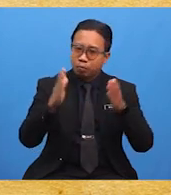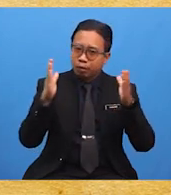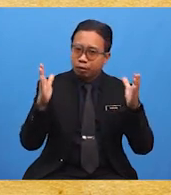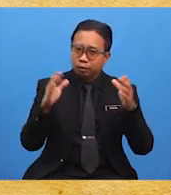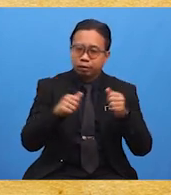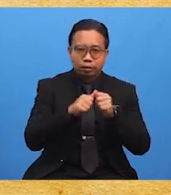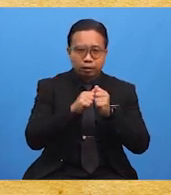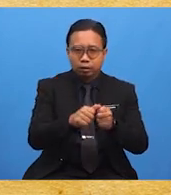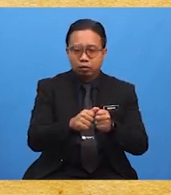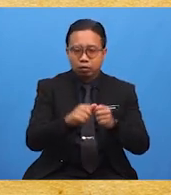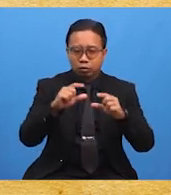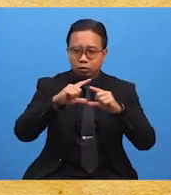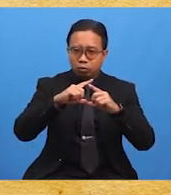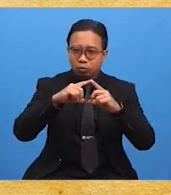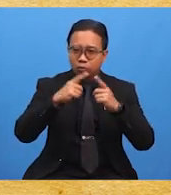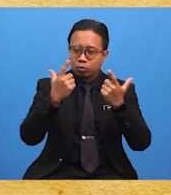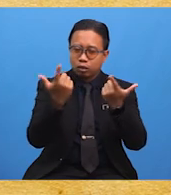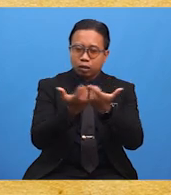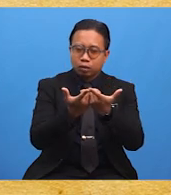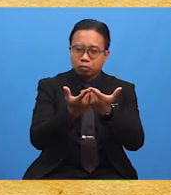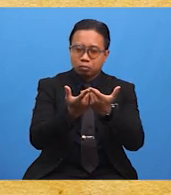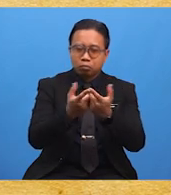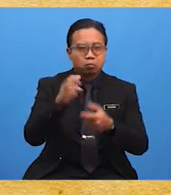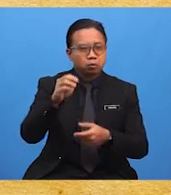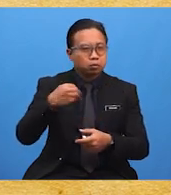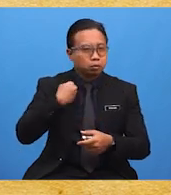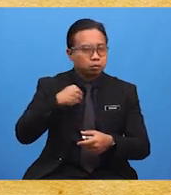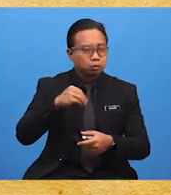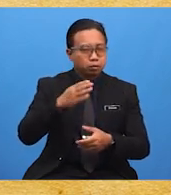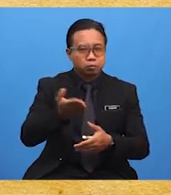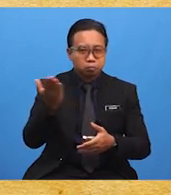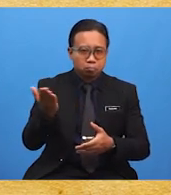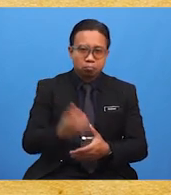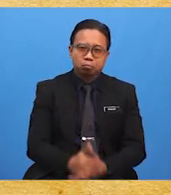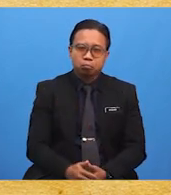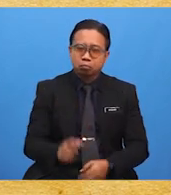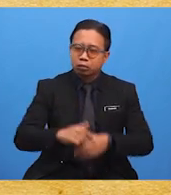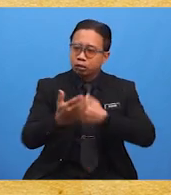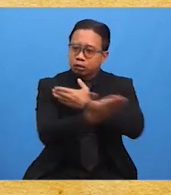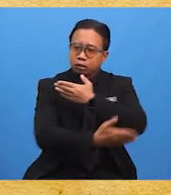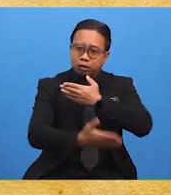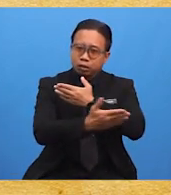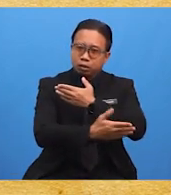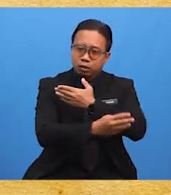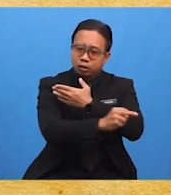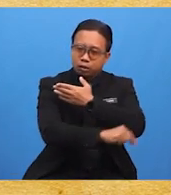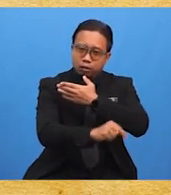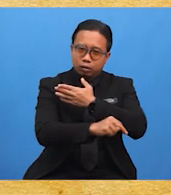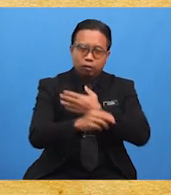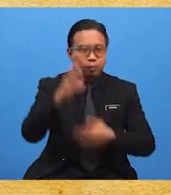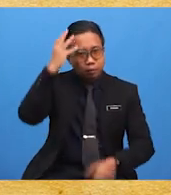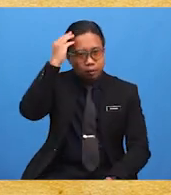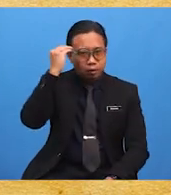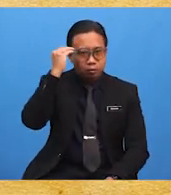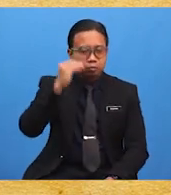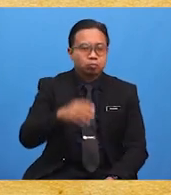mengikut kumpulan etnik masing-masing. Di negeri-negeri Melayu, British tidak